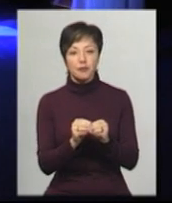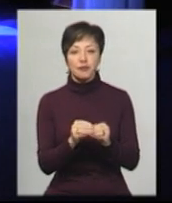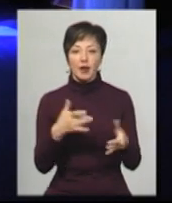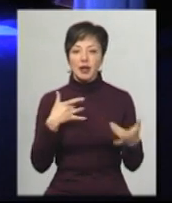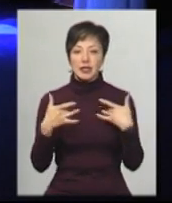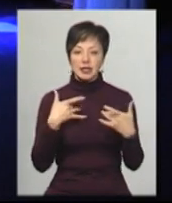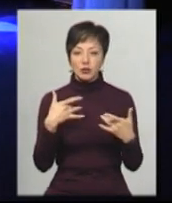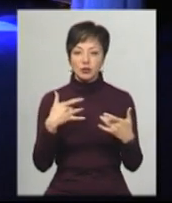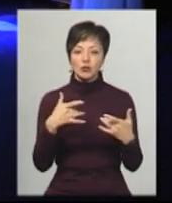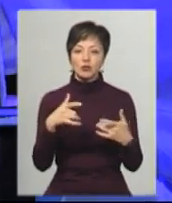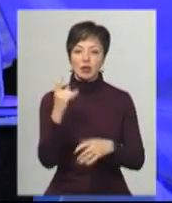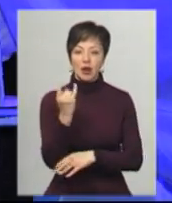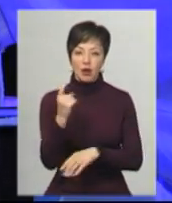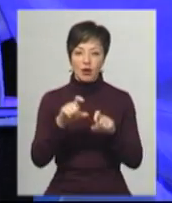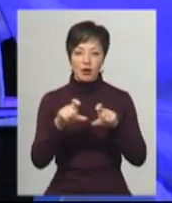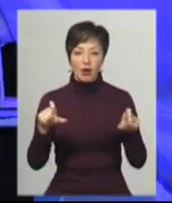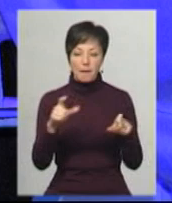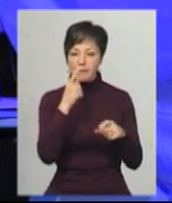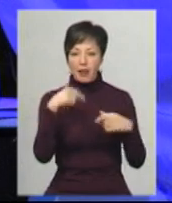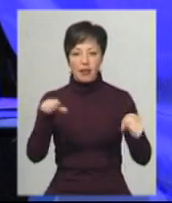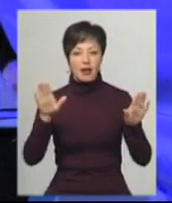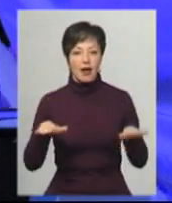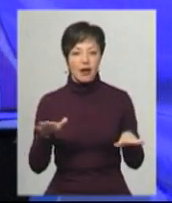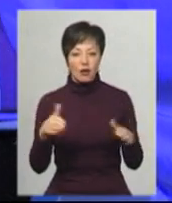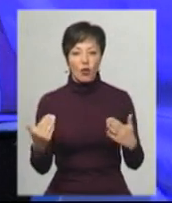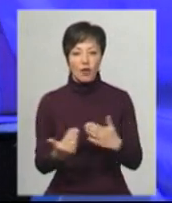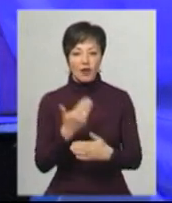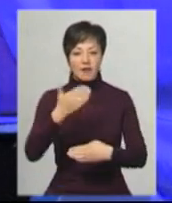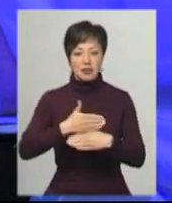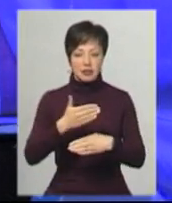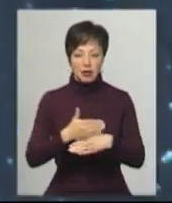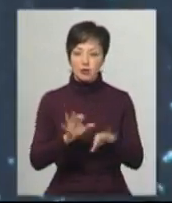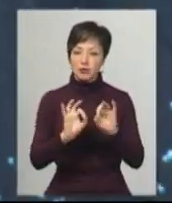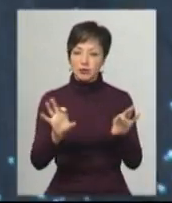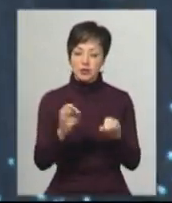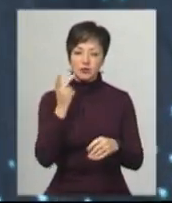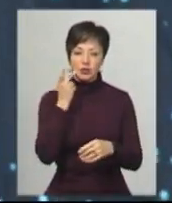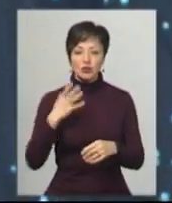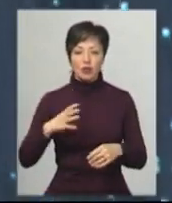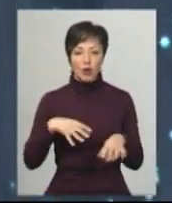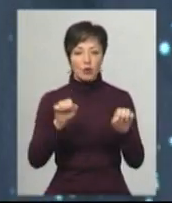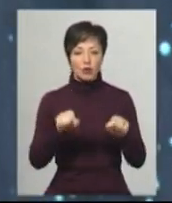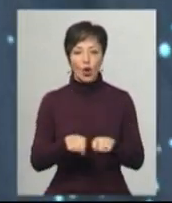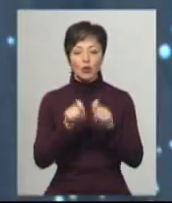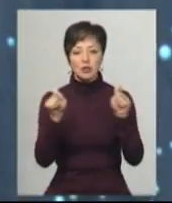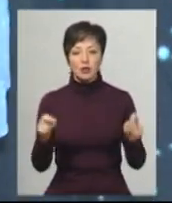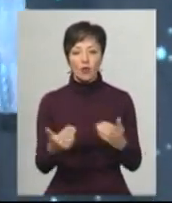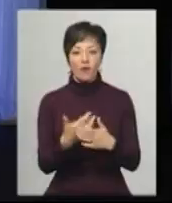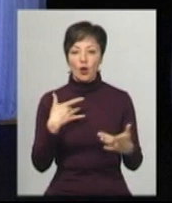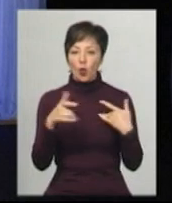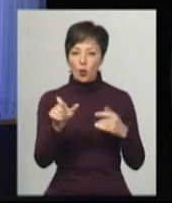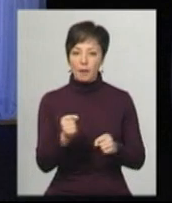«Ляльок» Лідія Корницька грає роль маленького лалеки у новій виставі «Страшко». Ділиться, завжди очікує нагоду розкритися у новій ролі,